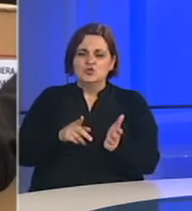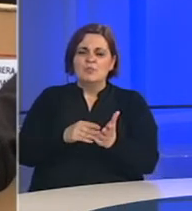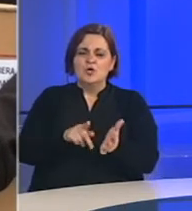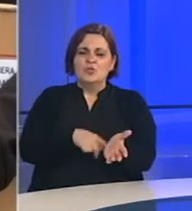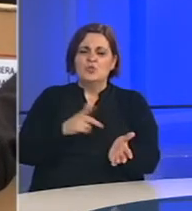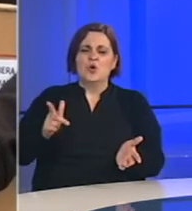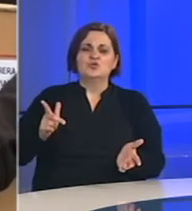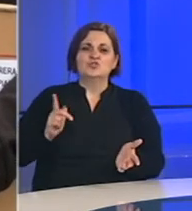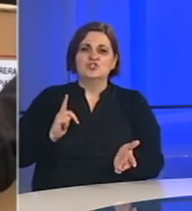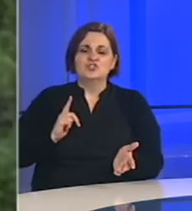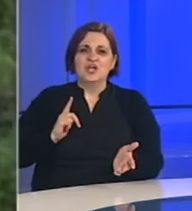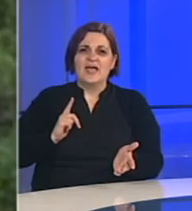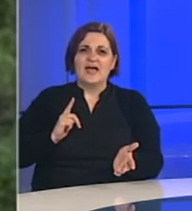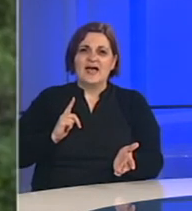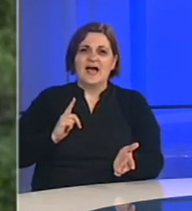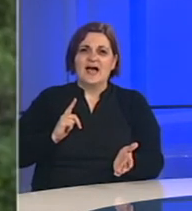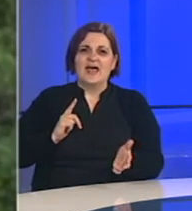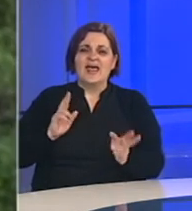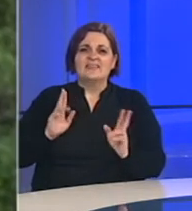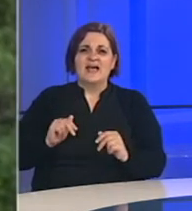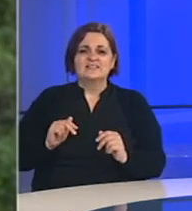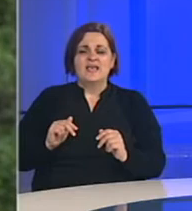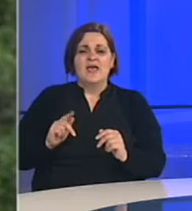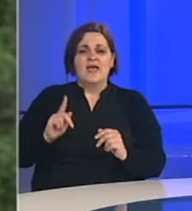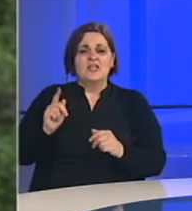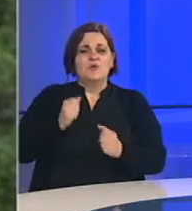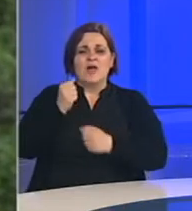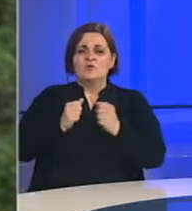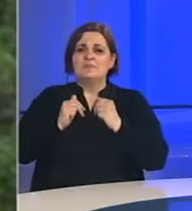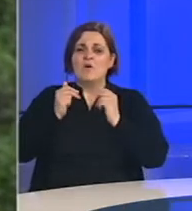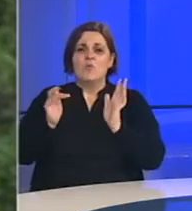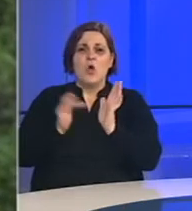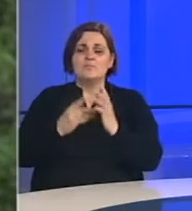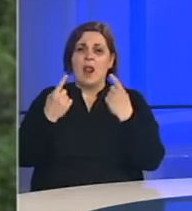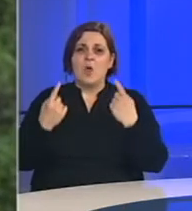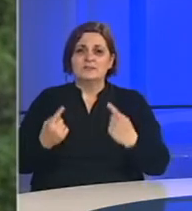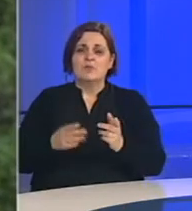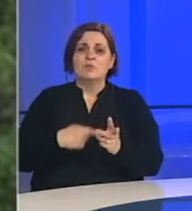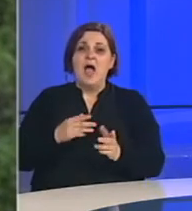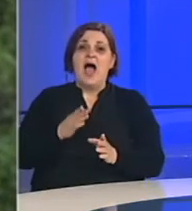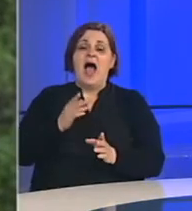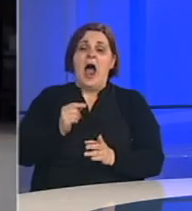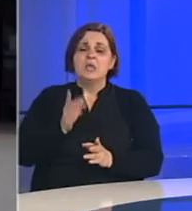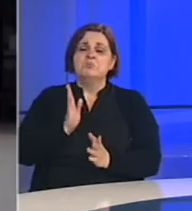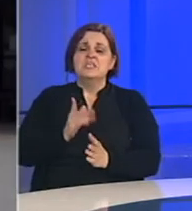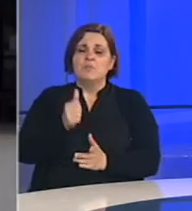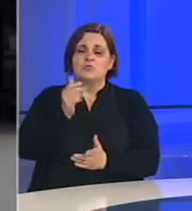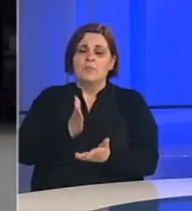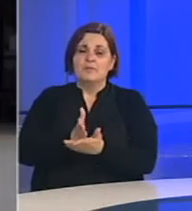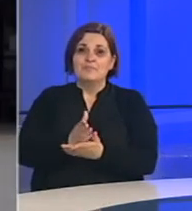dugo čekati prije da se vraćamo u normalnom stanju, ali idemo u dobrom zmjeru.